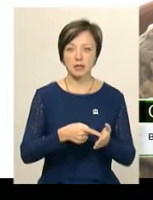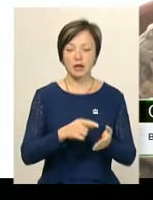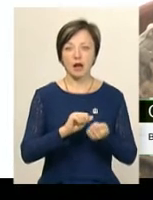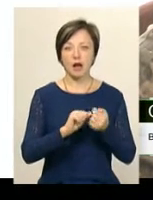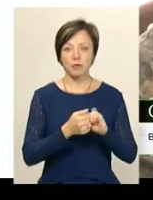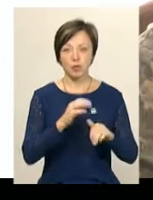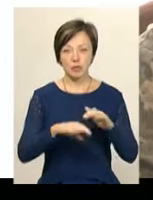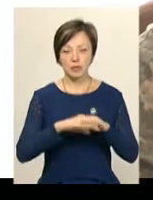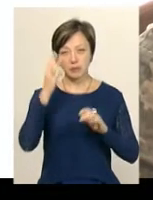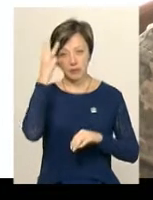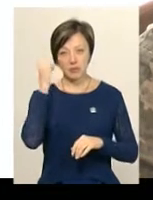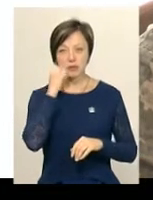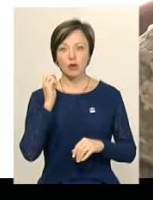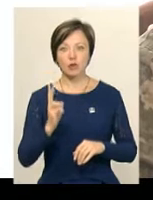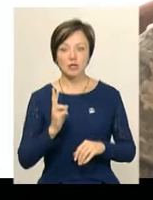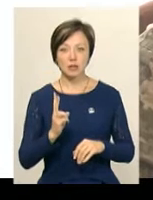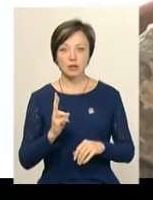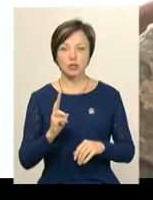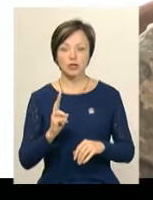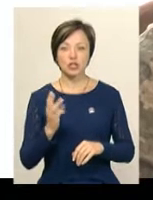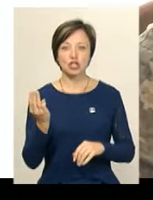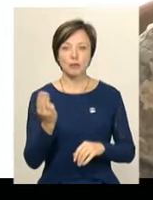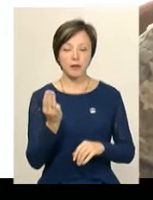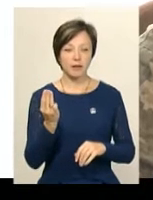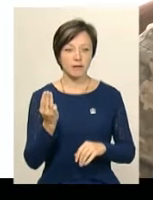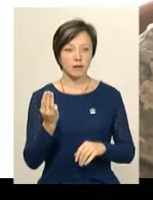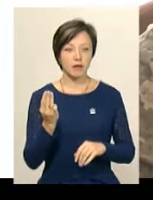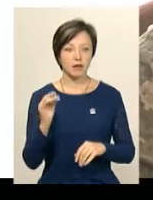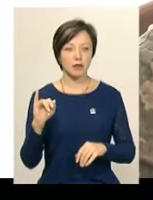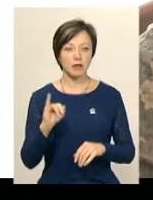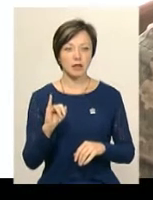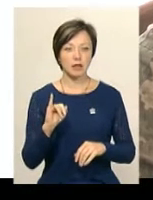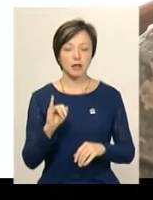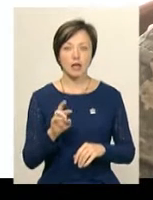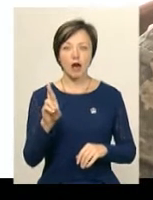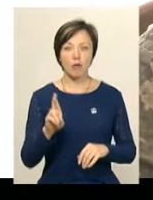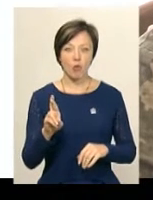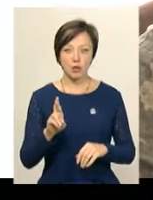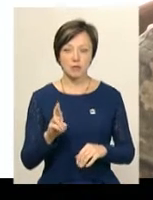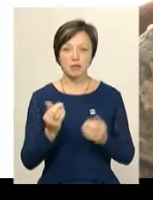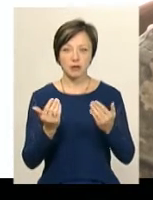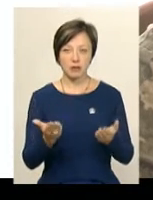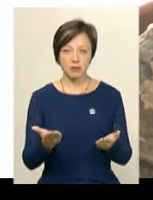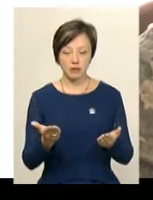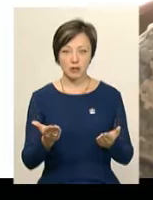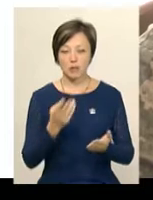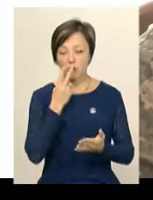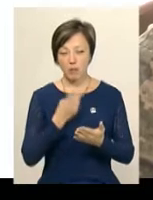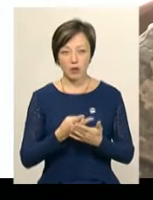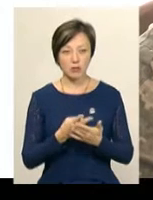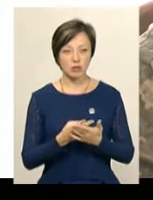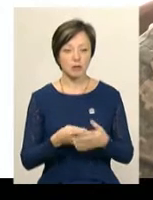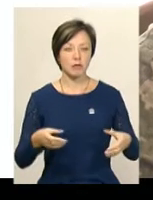'янець-Подільський, Староконстантинов, Шепетівка і Ярмолінці. Як ви побачили,